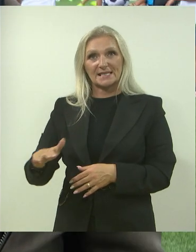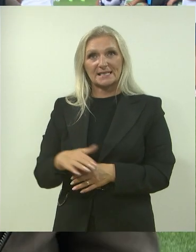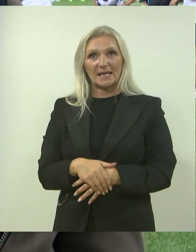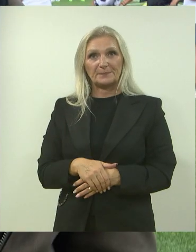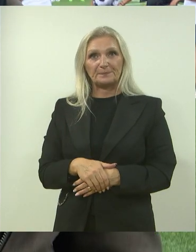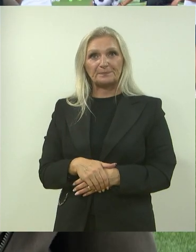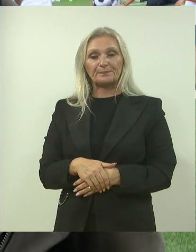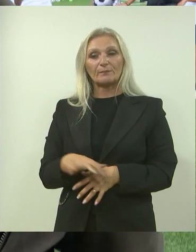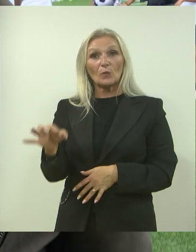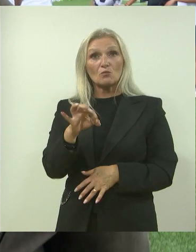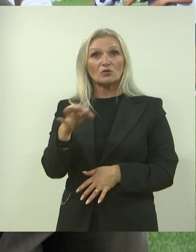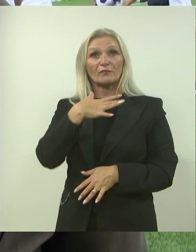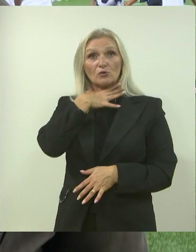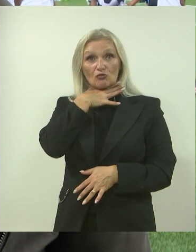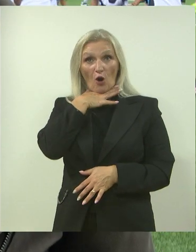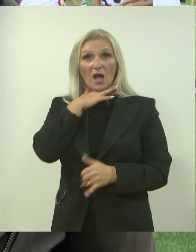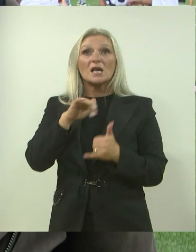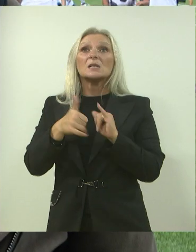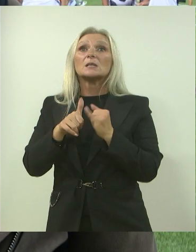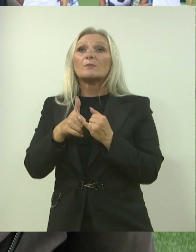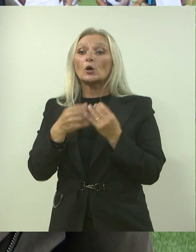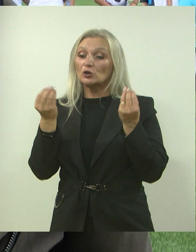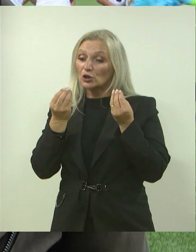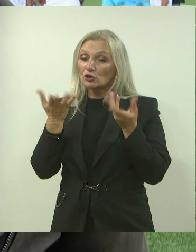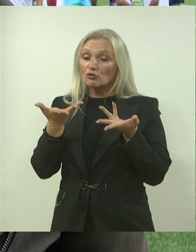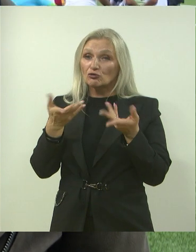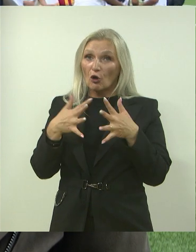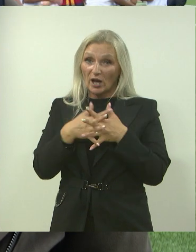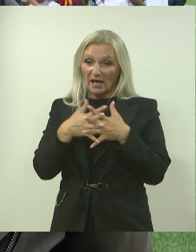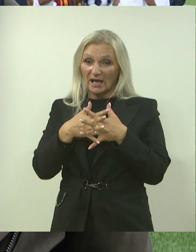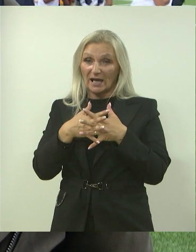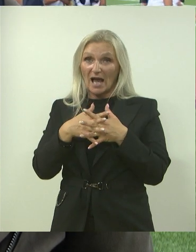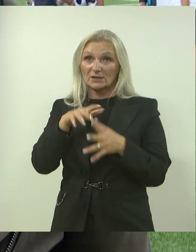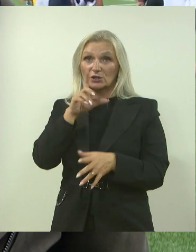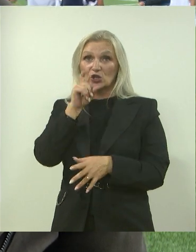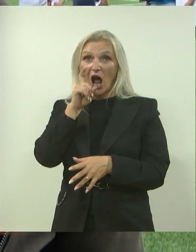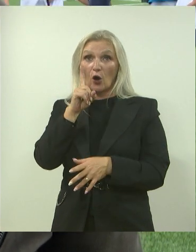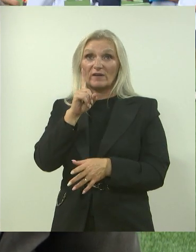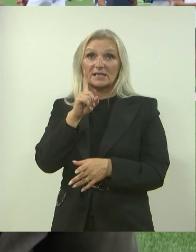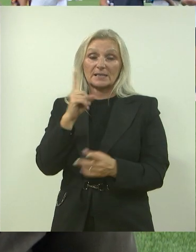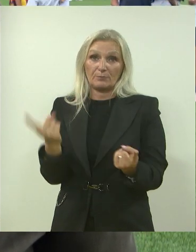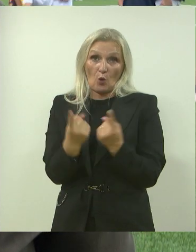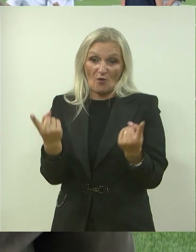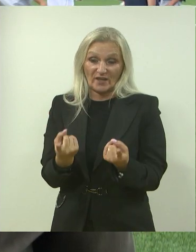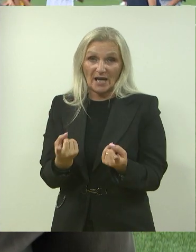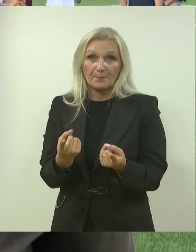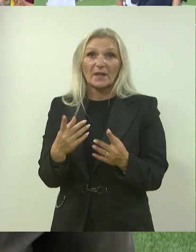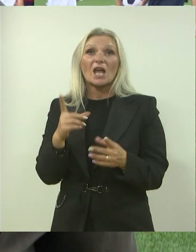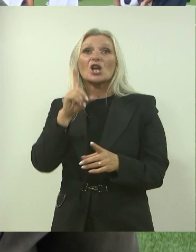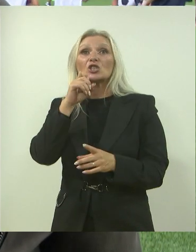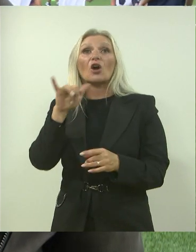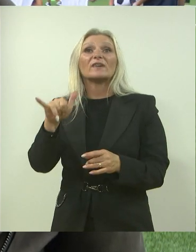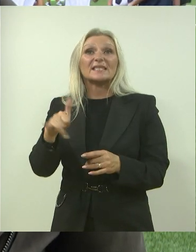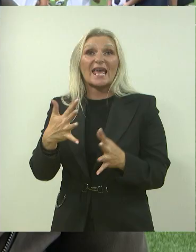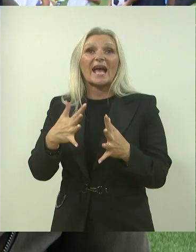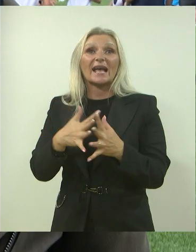osnovnim školama. Sport je nešto što grad Čakovic naravno da promovira. Grad Čakovic je grad sporta. Zastupamo